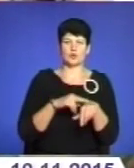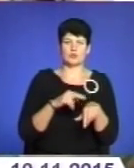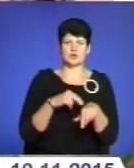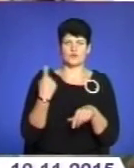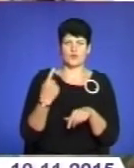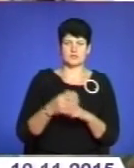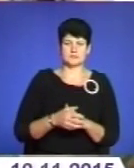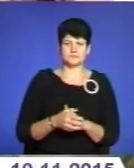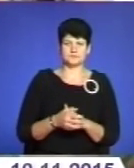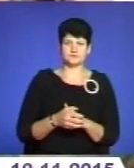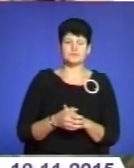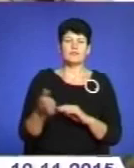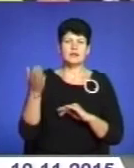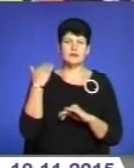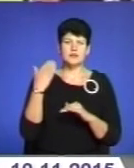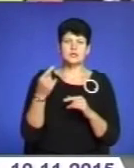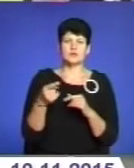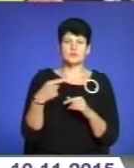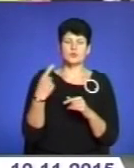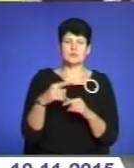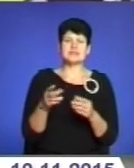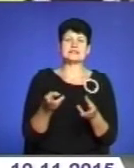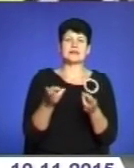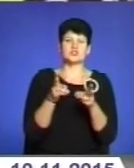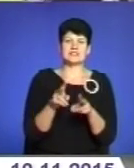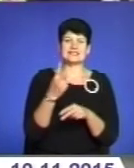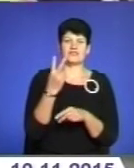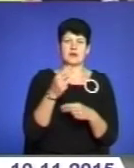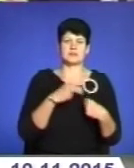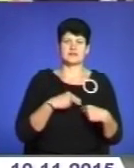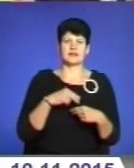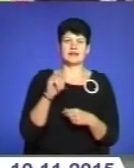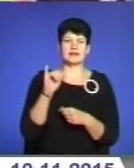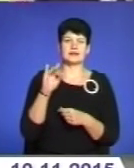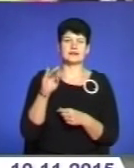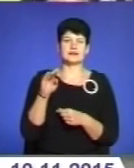в області. Як і раніше на Тернопільщині, залишається два працівника Інтерполу.